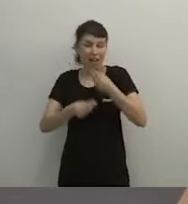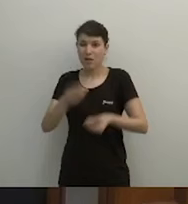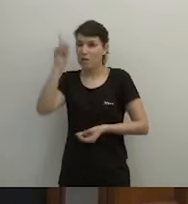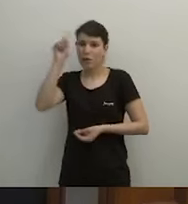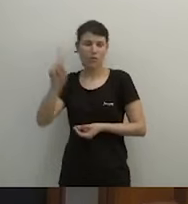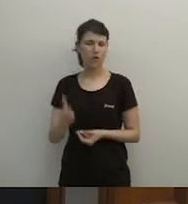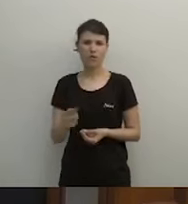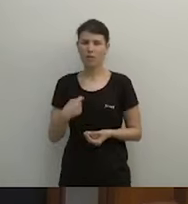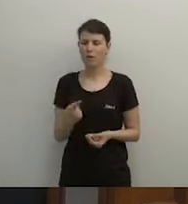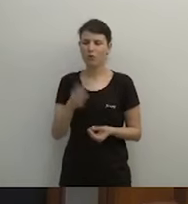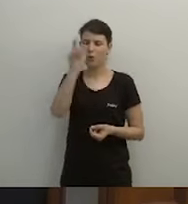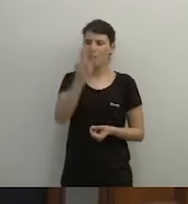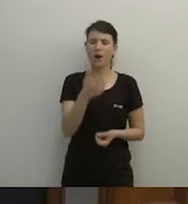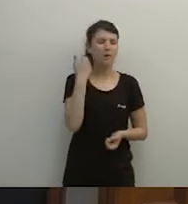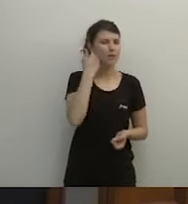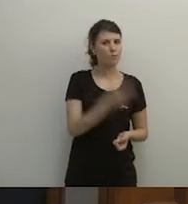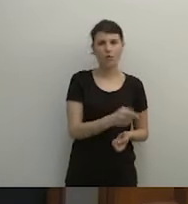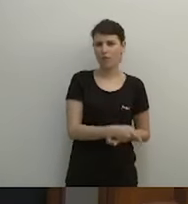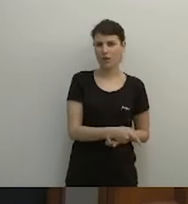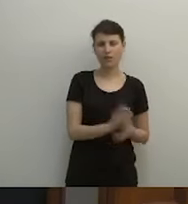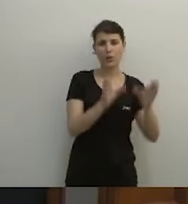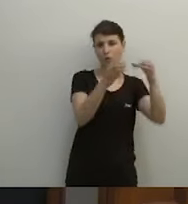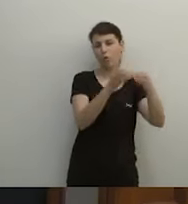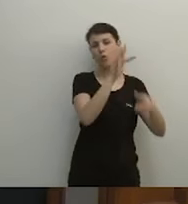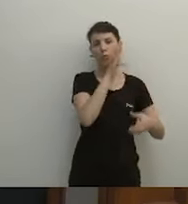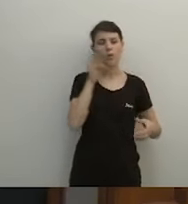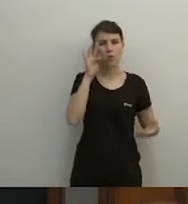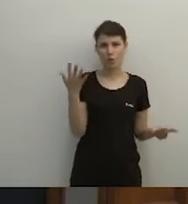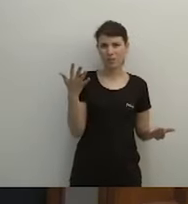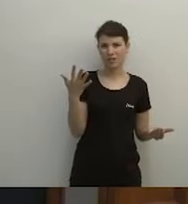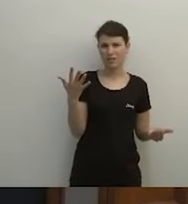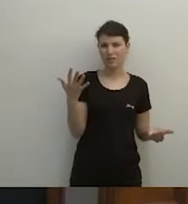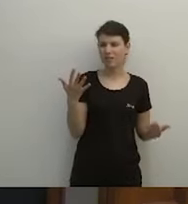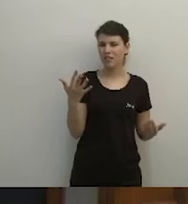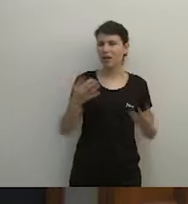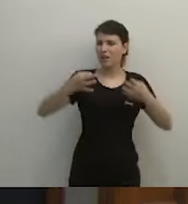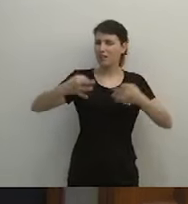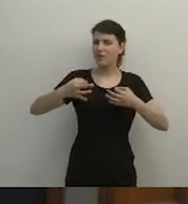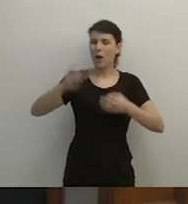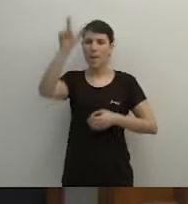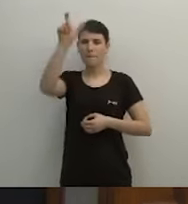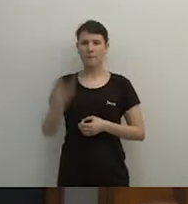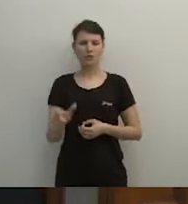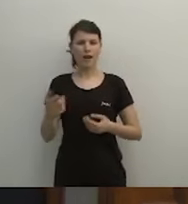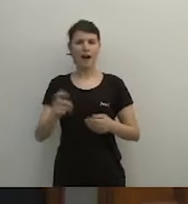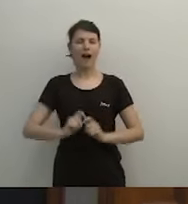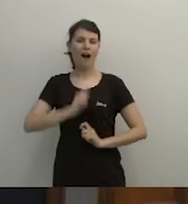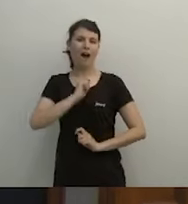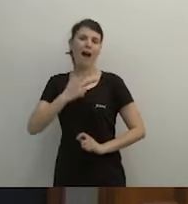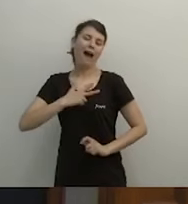penales i legales contra el senyor Fullan i els diputats de compromís, qui és l'advocat que té ganes de denunciar-nos? El senyor